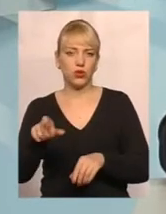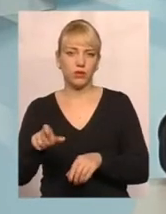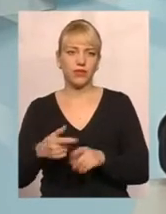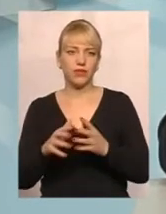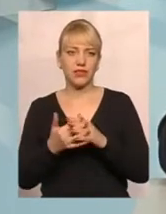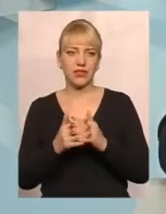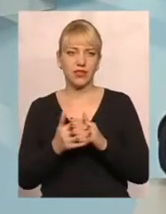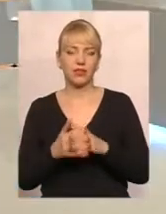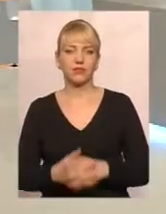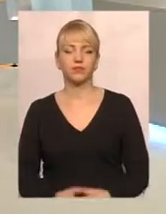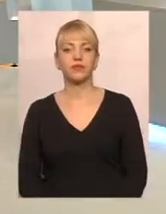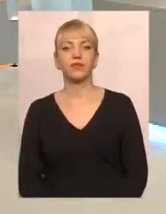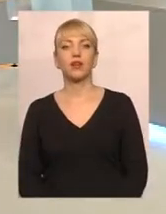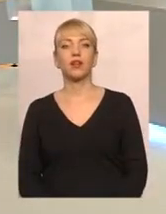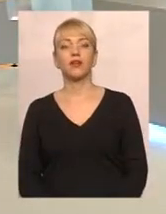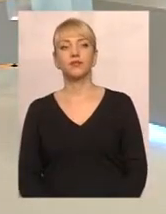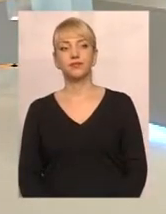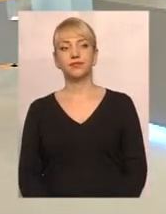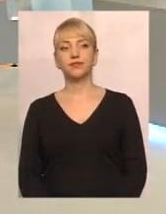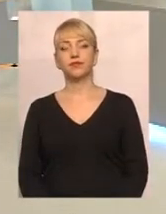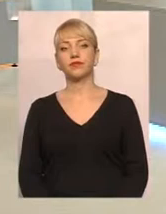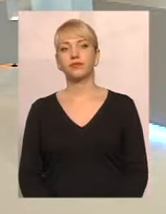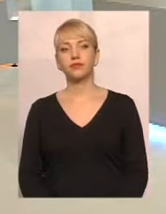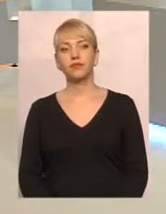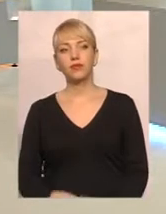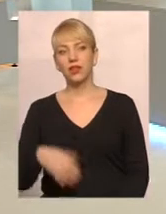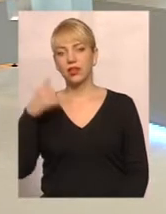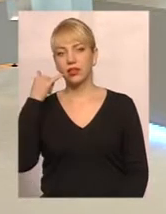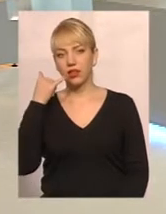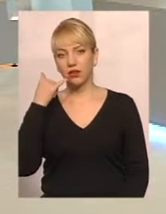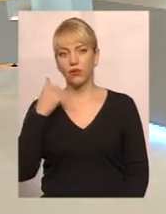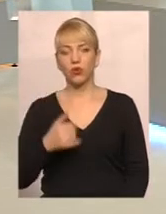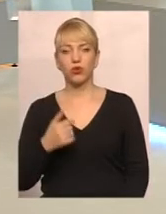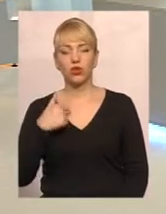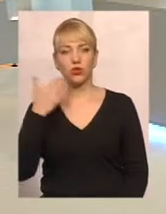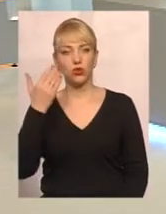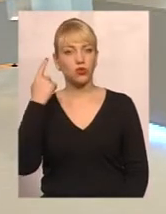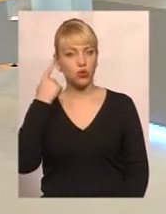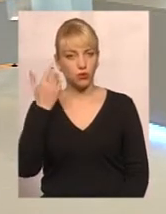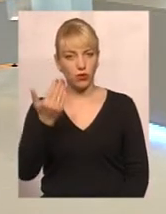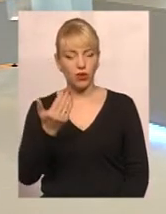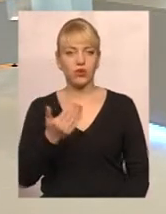тут є складність. 61-90-60. Говорій, будь ласка, ми чуємо вас.